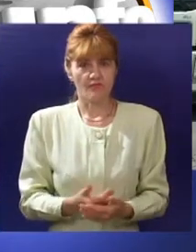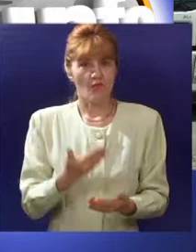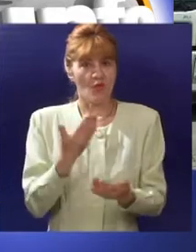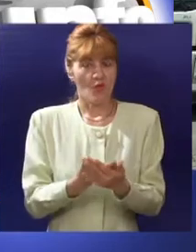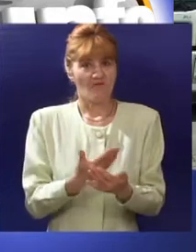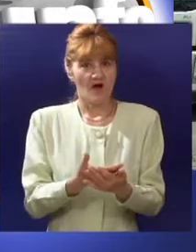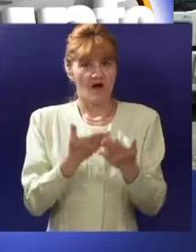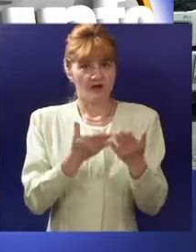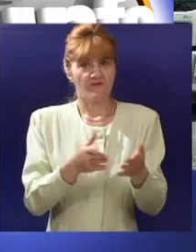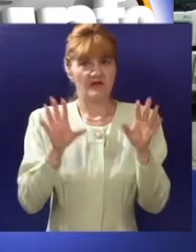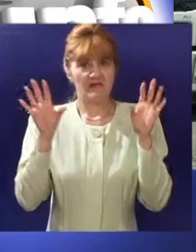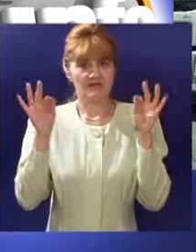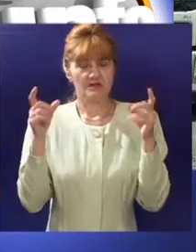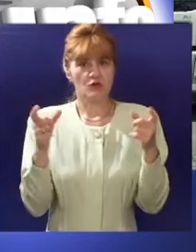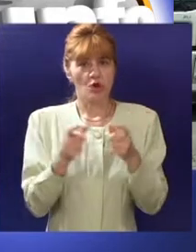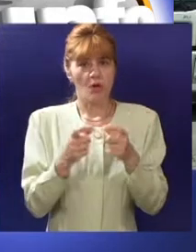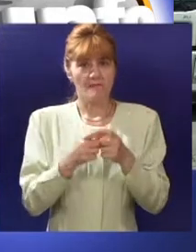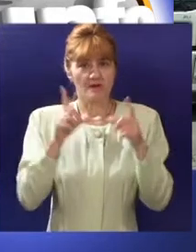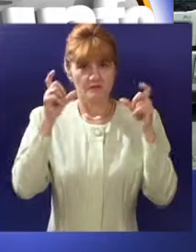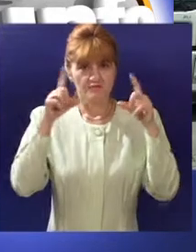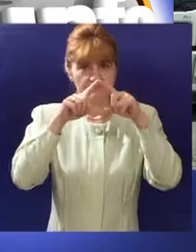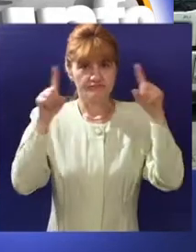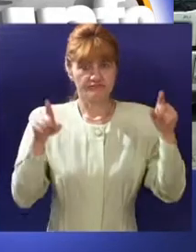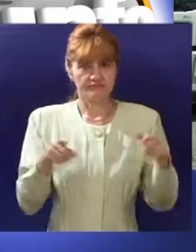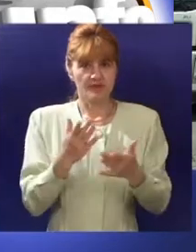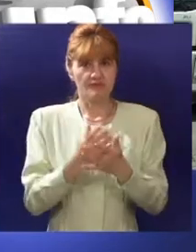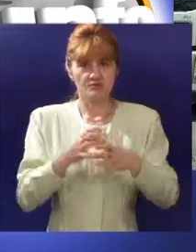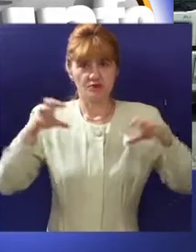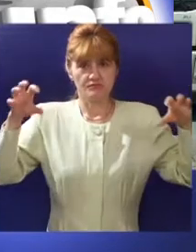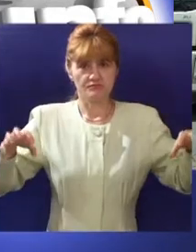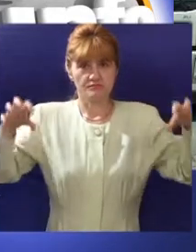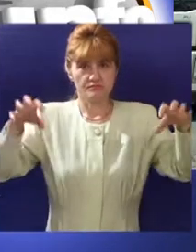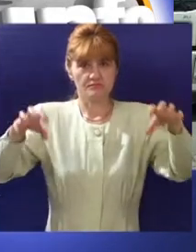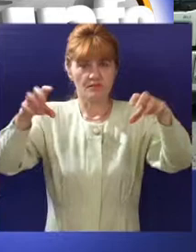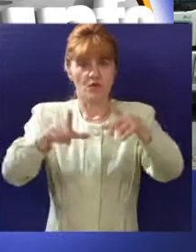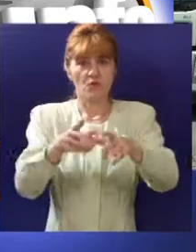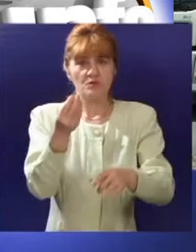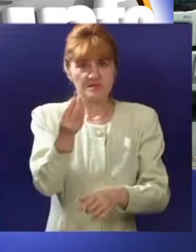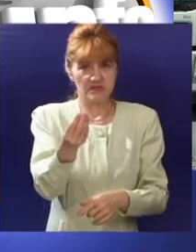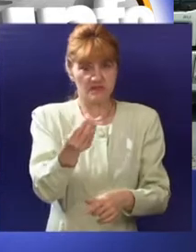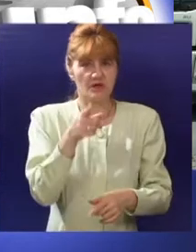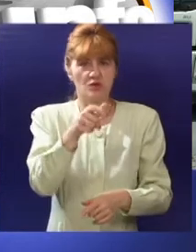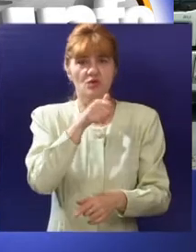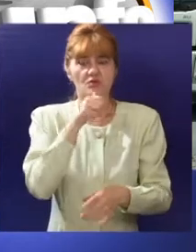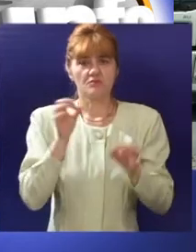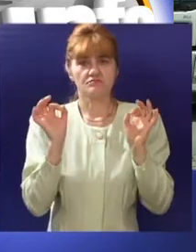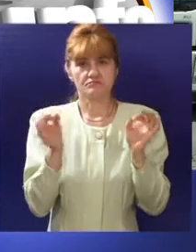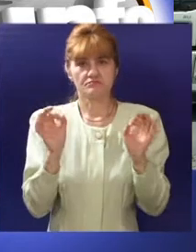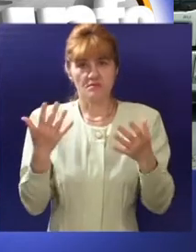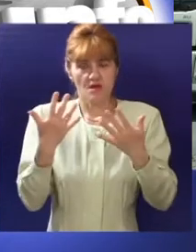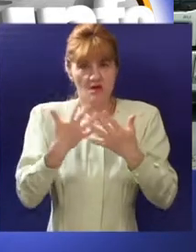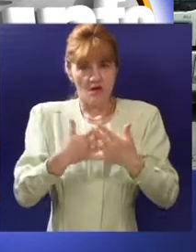Ovakvih deset mobilnih skenera bit će postavljeno na najfrenkventnijim graničnim prelazima u Srbiji. Reč je o mobilnim